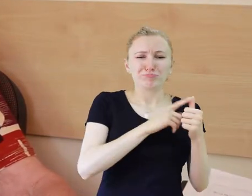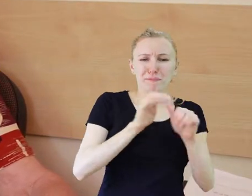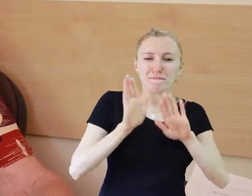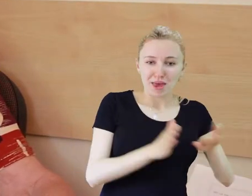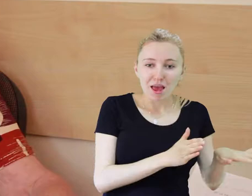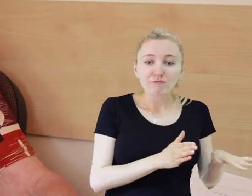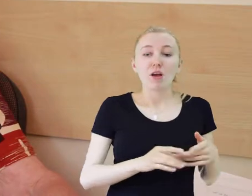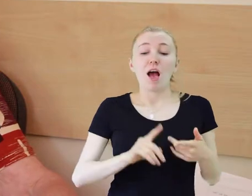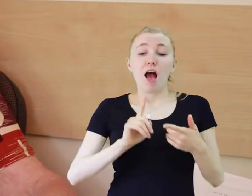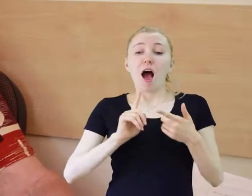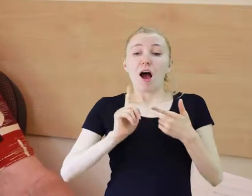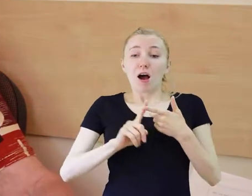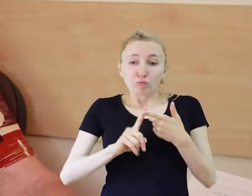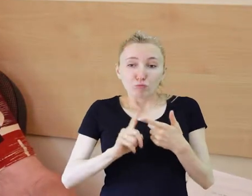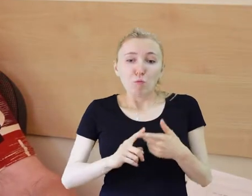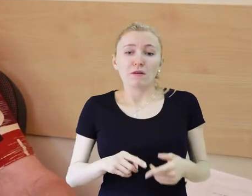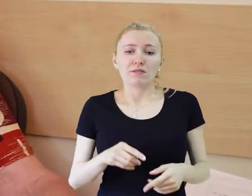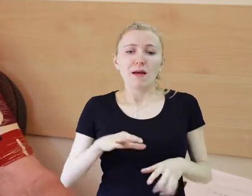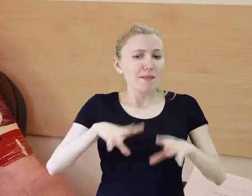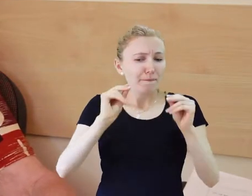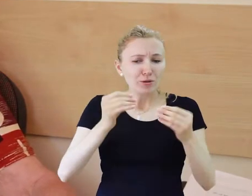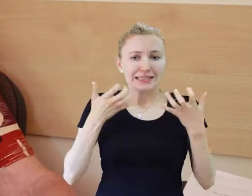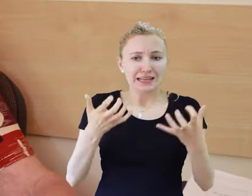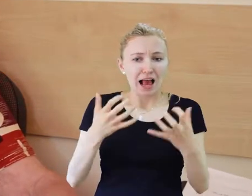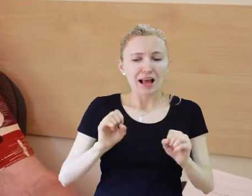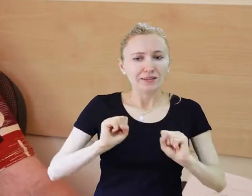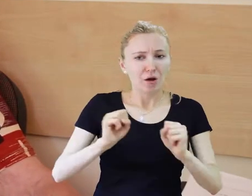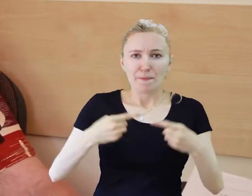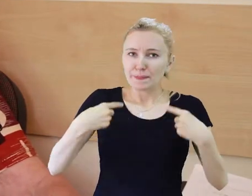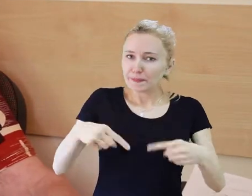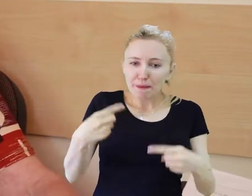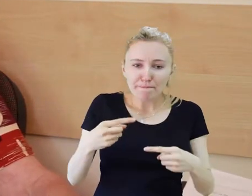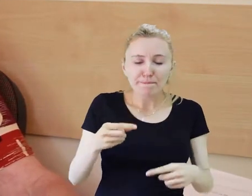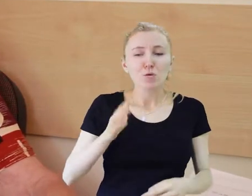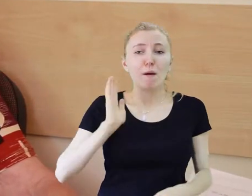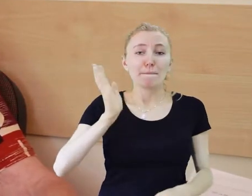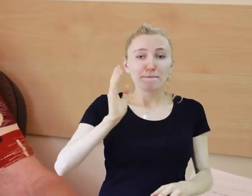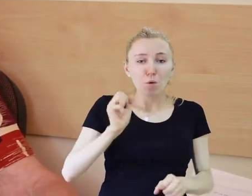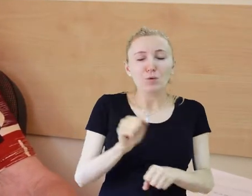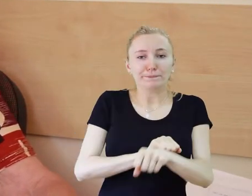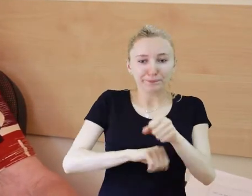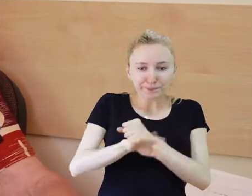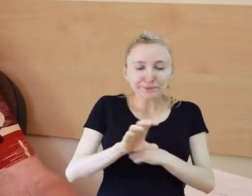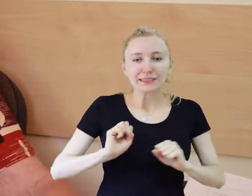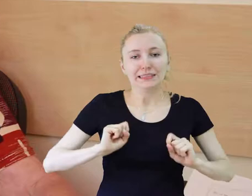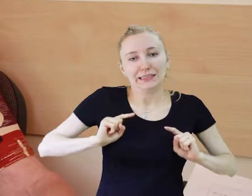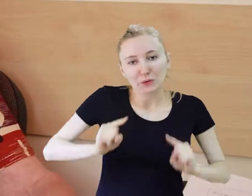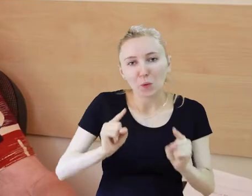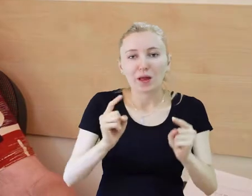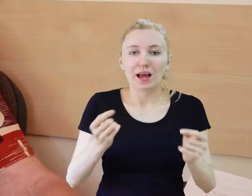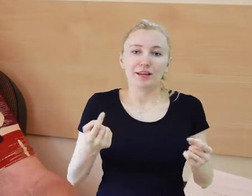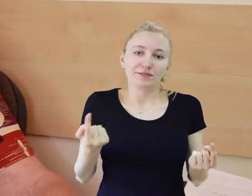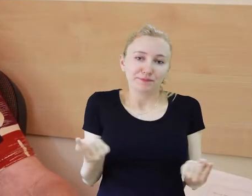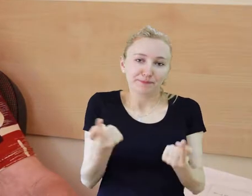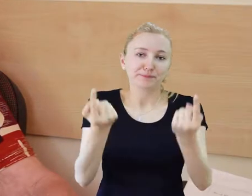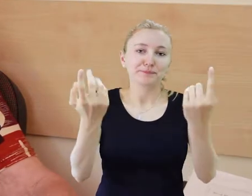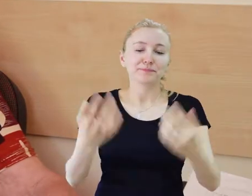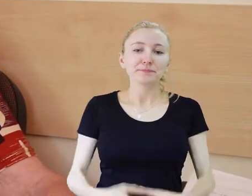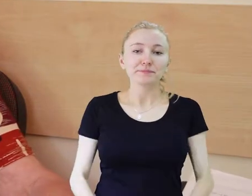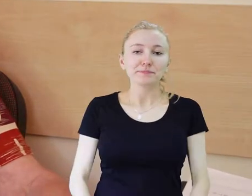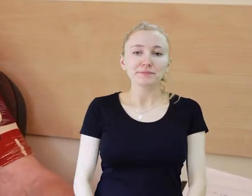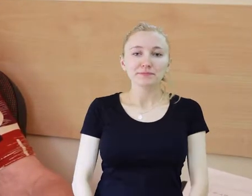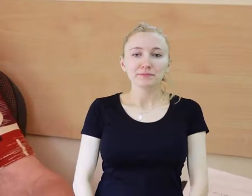członków. To jest po pierwsze sprawa. Bo po prostu nie było zachęty i nie było działania.